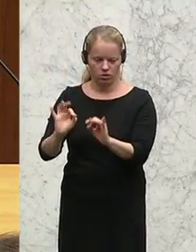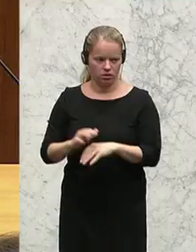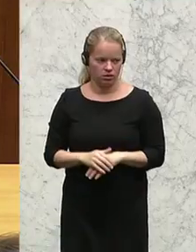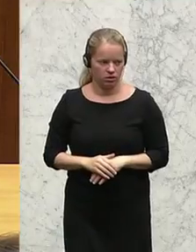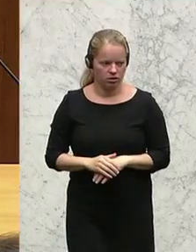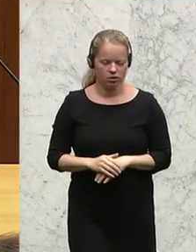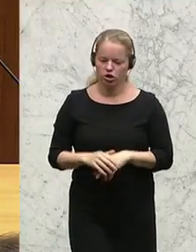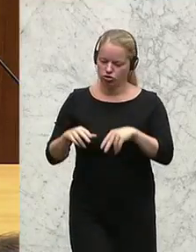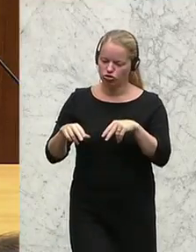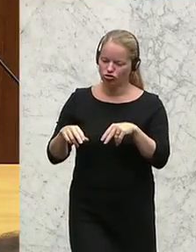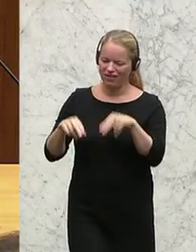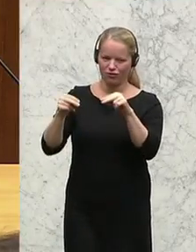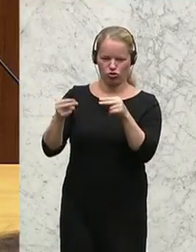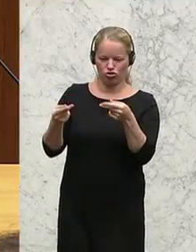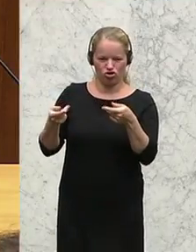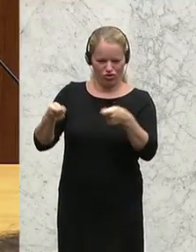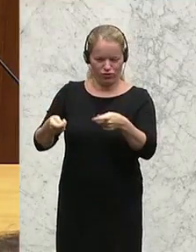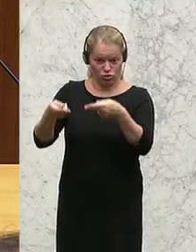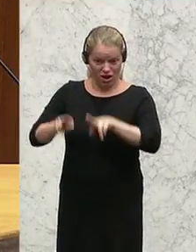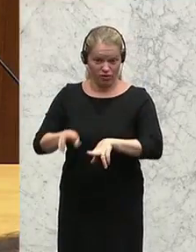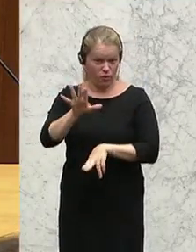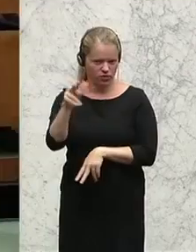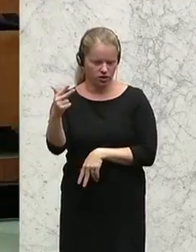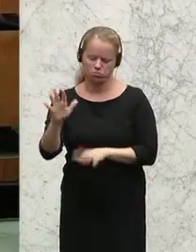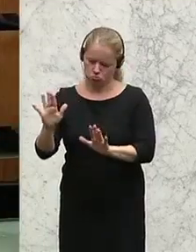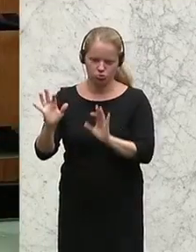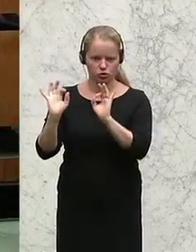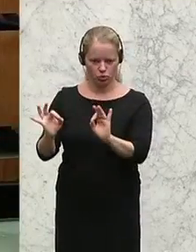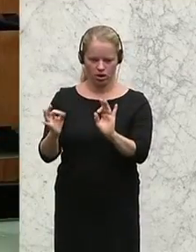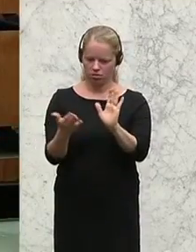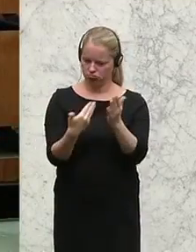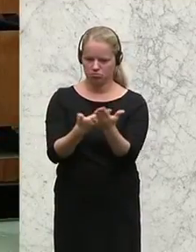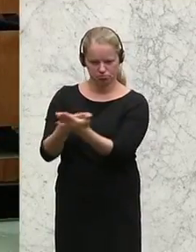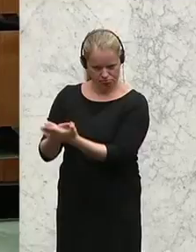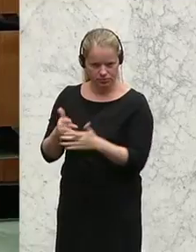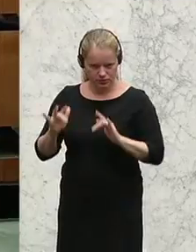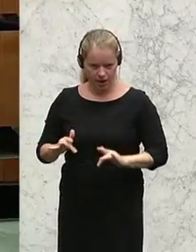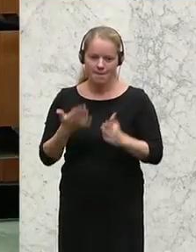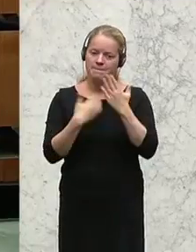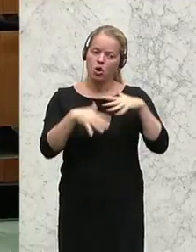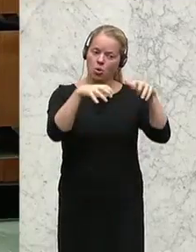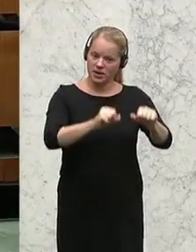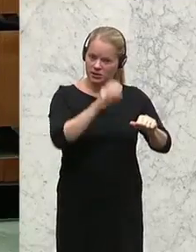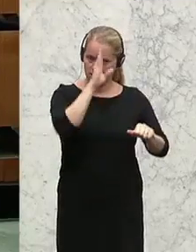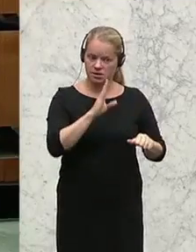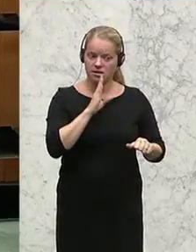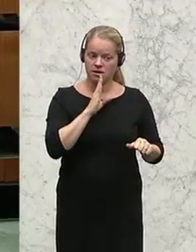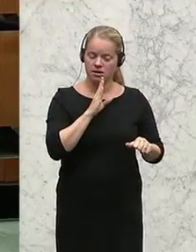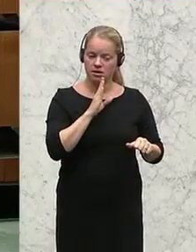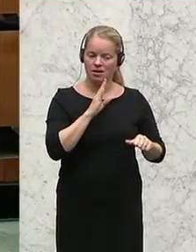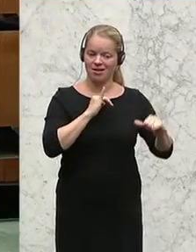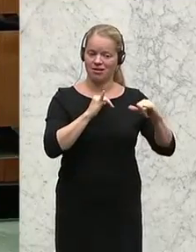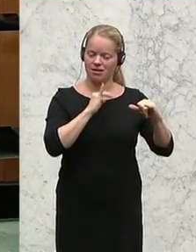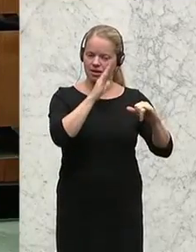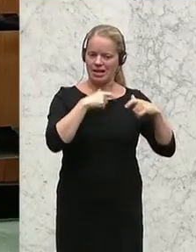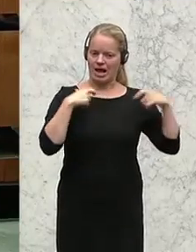Zahl im Stiftungsrat repräsentativ ist. Dass hier mehr Kompetenzen für die Generaldirektion drinnen sind. Das war wohl überlegt.